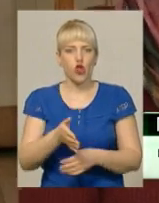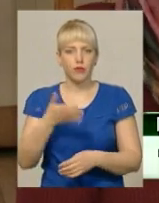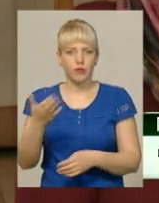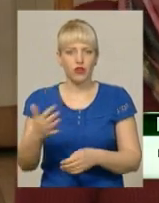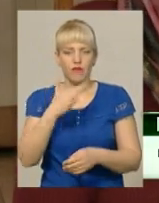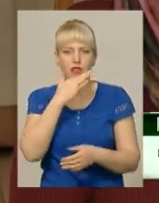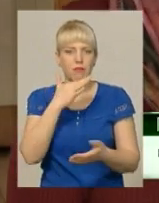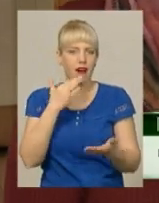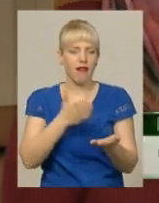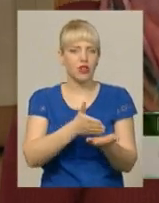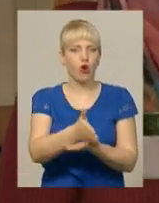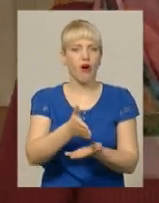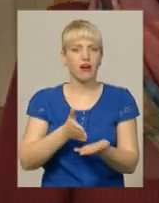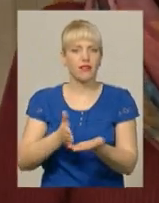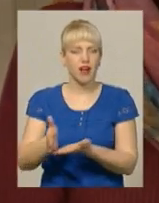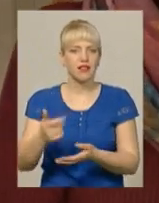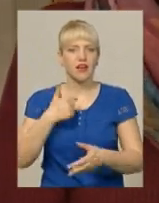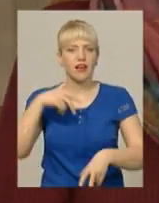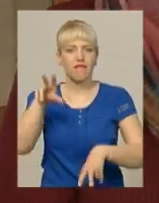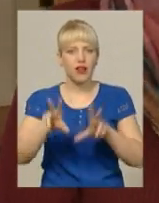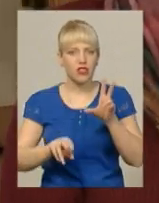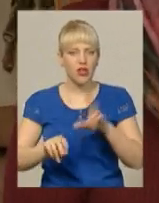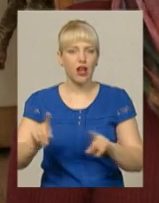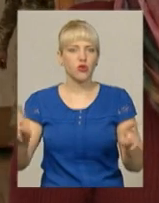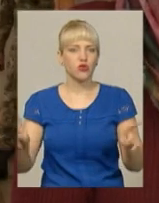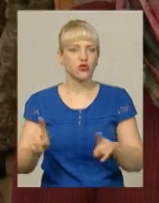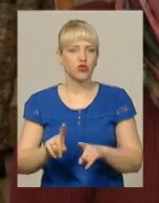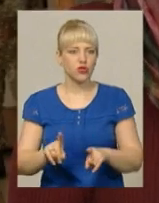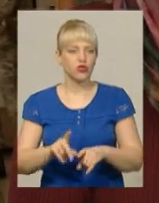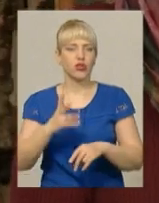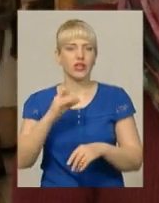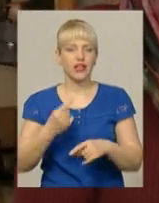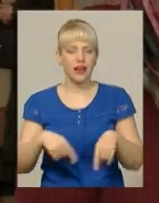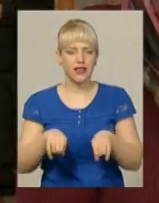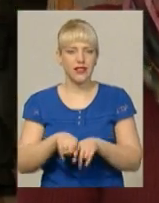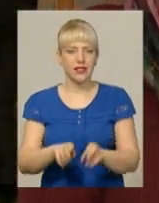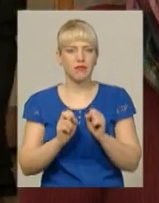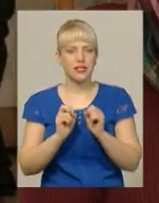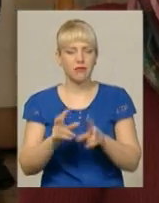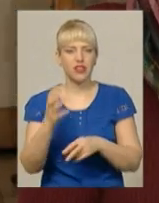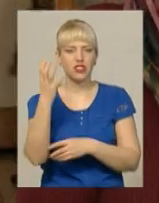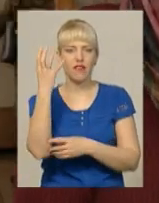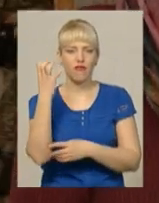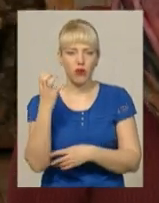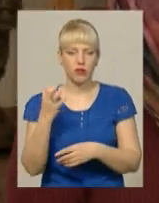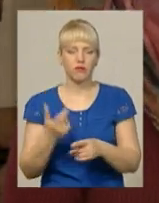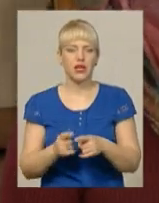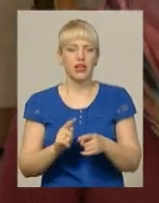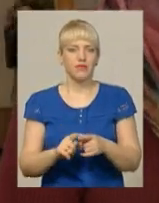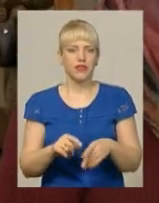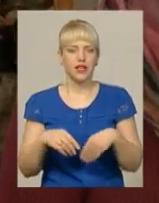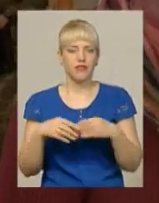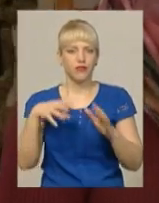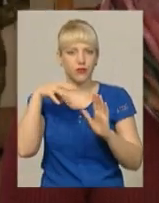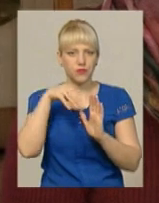і в першу чергу я вважаю, що на такі небезпечні селфі, штовхає і в тому